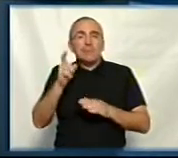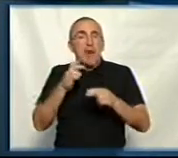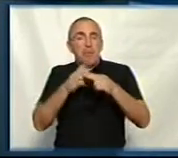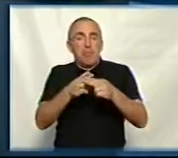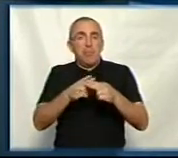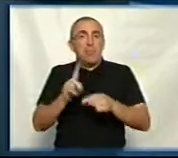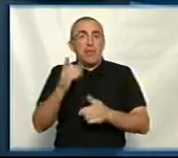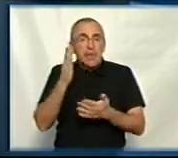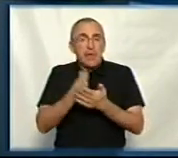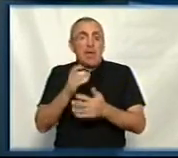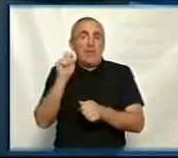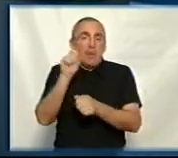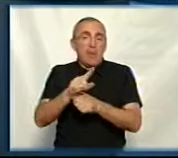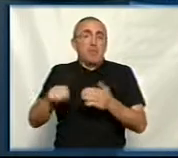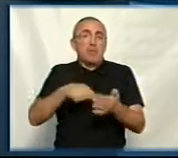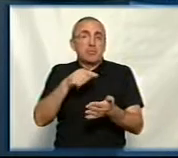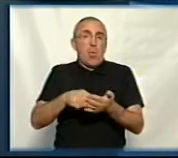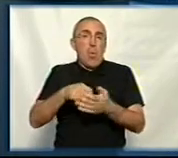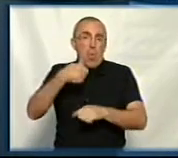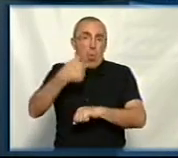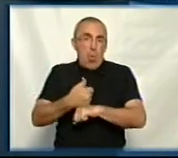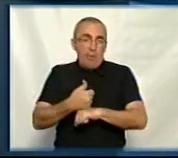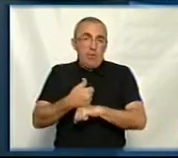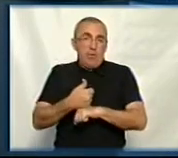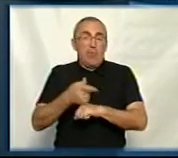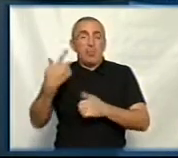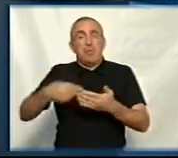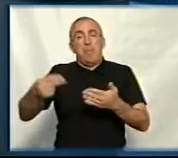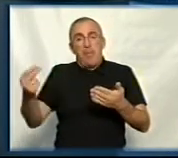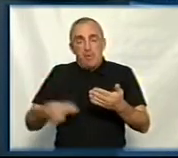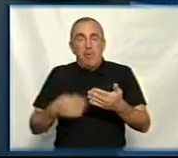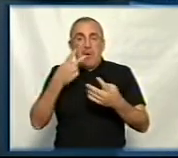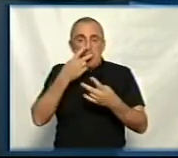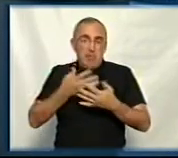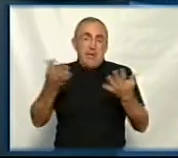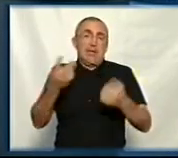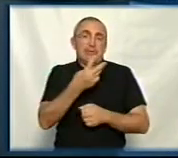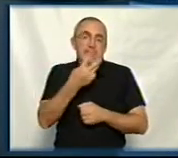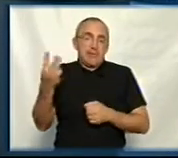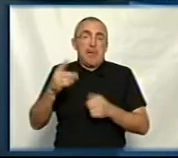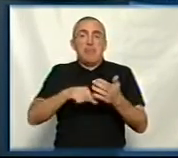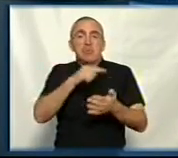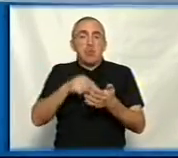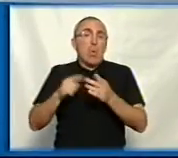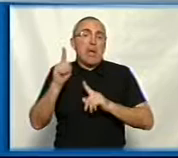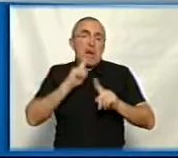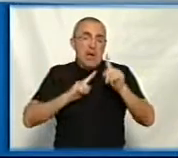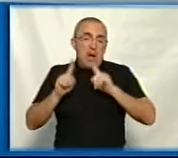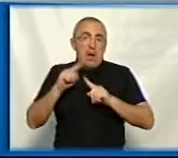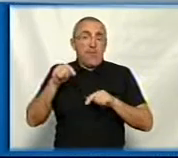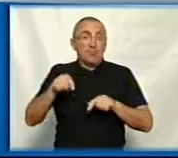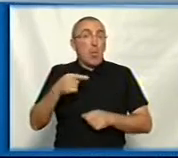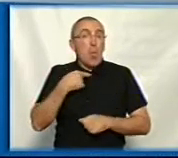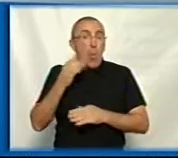вже є розпорядження міського голови. Воно вже і підписано, і оприлюднено на сайті міської ради. В цьому